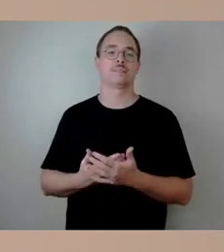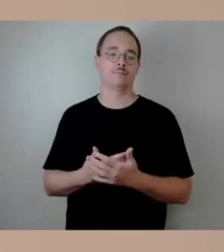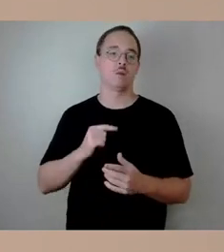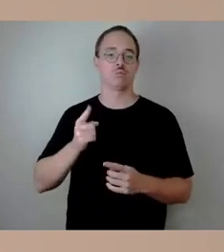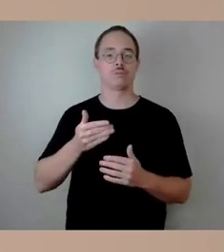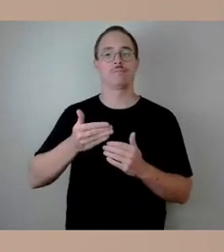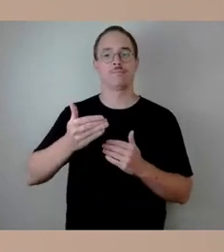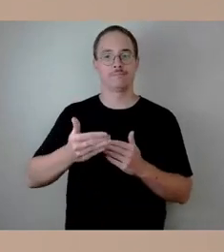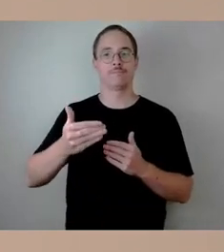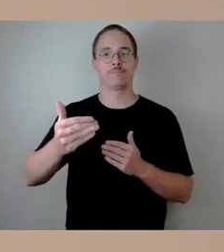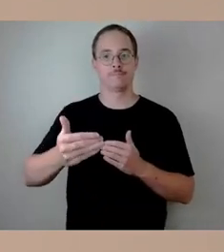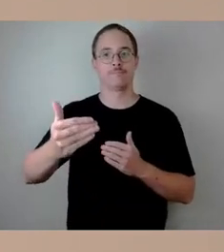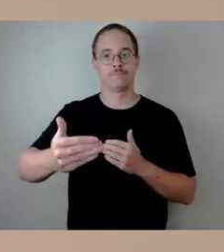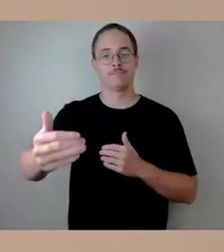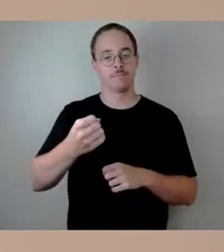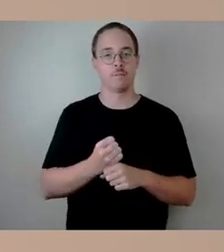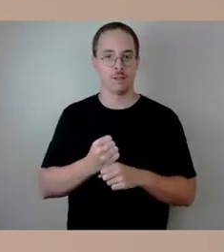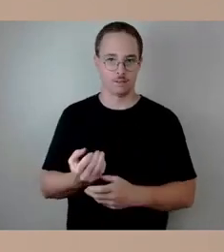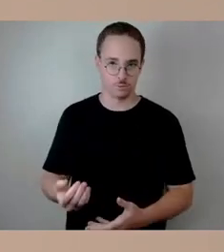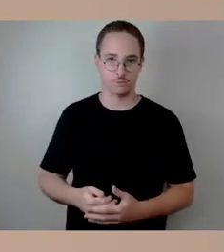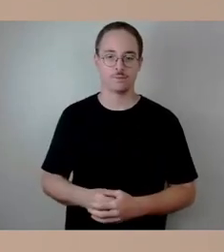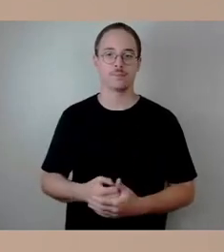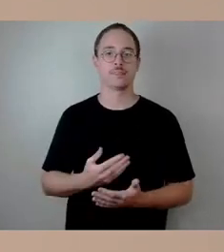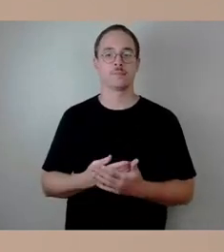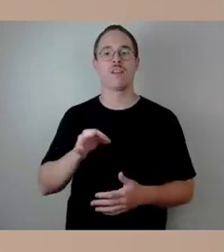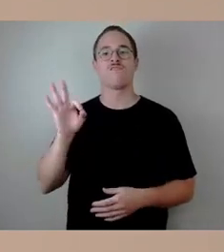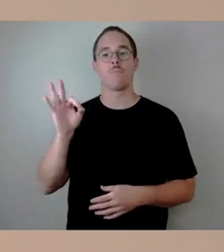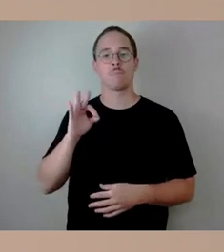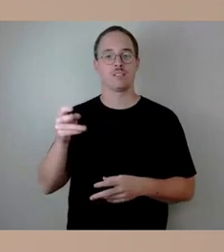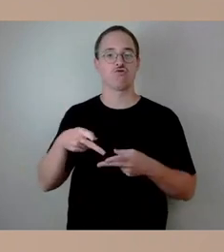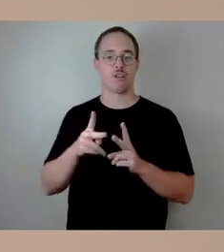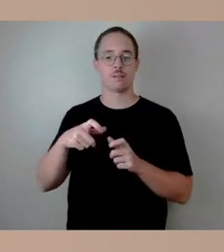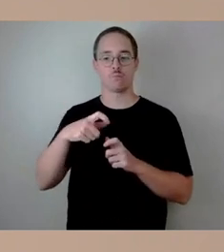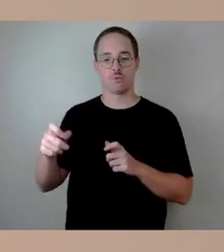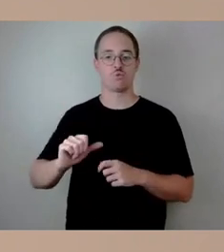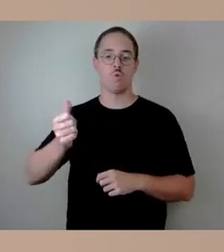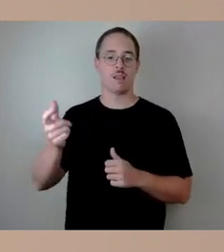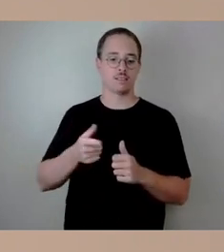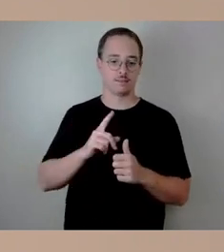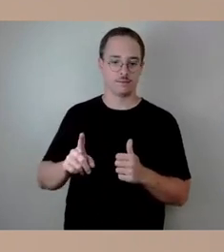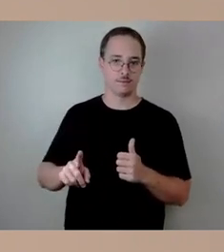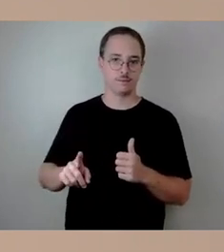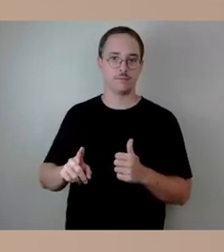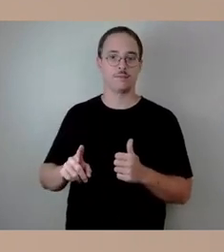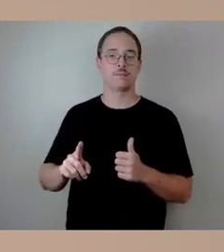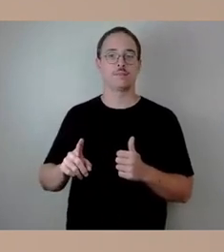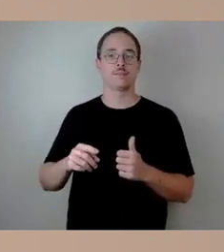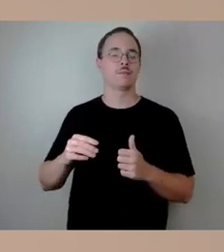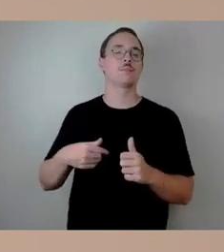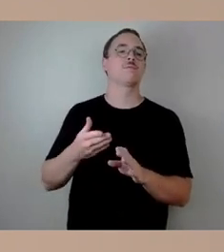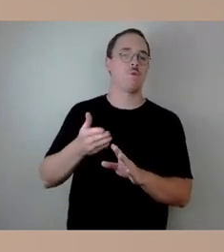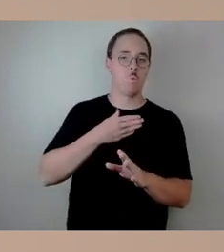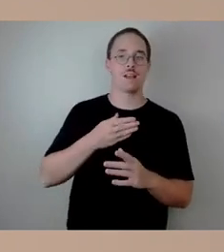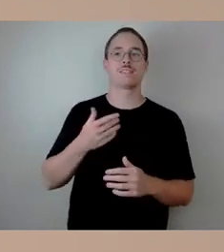Fabriessstraßenbrücke zuerst, dafür die Magazinstraße 25, Fabriessstraße beginnt